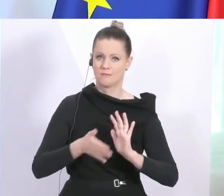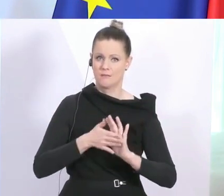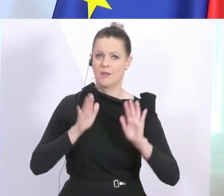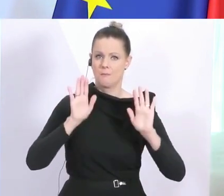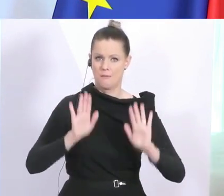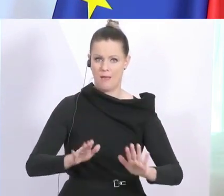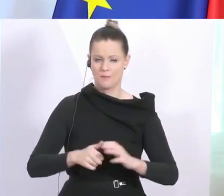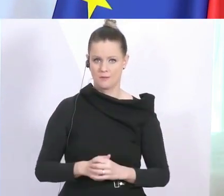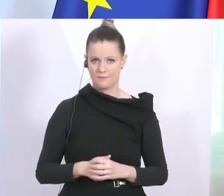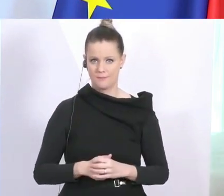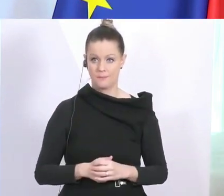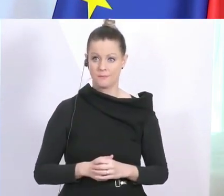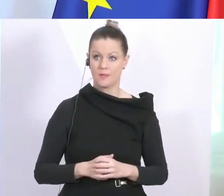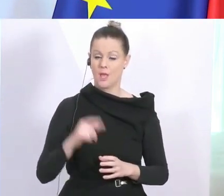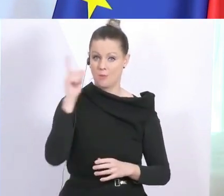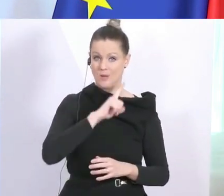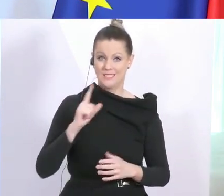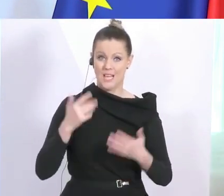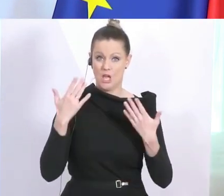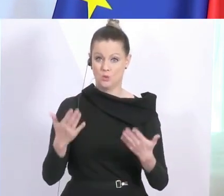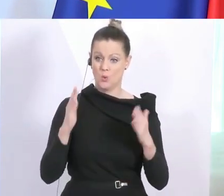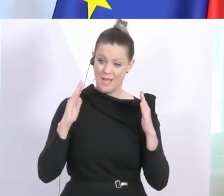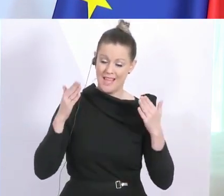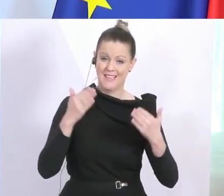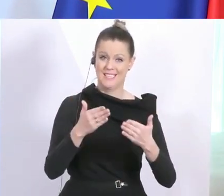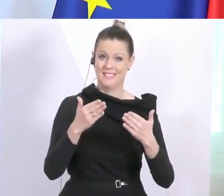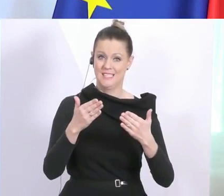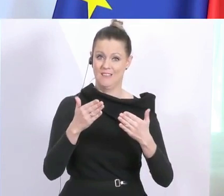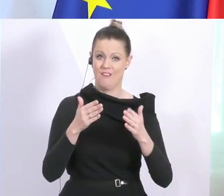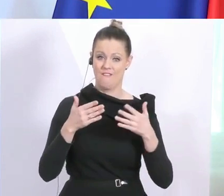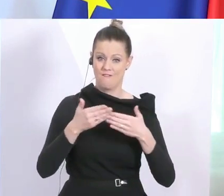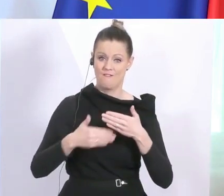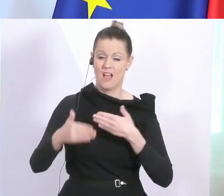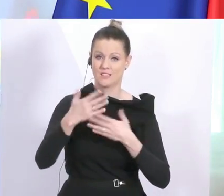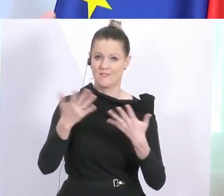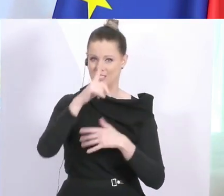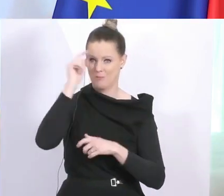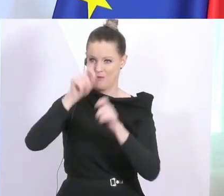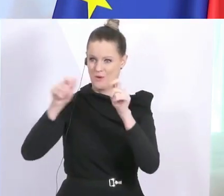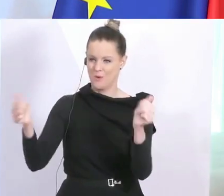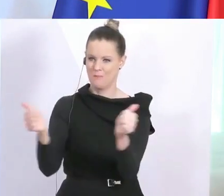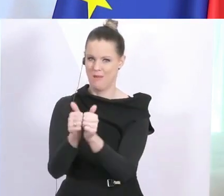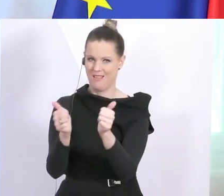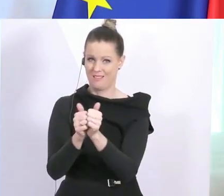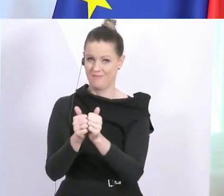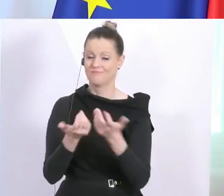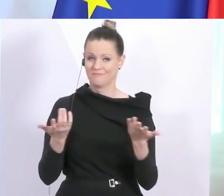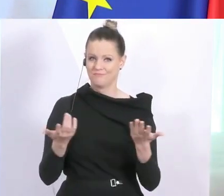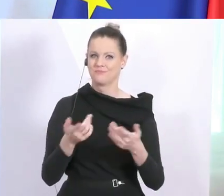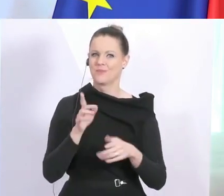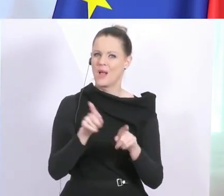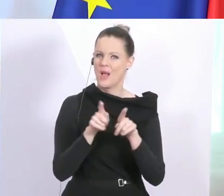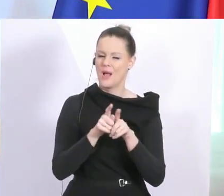gesagt, die Polizei ist in so einer intensiven Phase wie jetzt der Partner der Bevölkerung, aber durch die vermehrte Präsenz, Sie haben auch die Gruppen